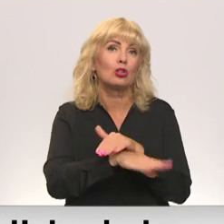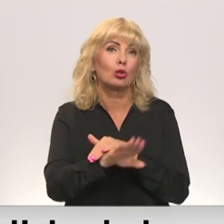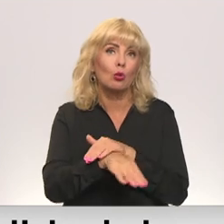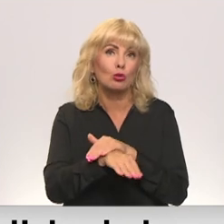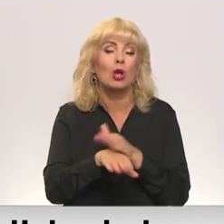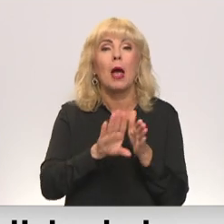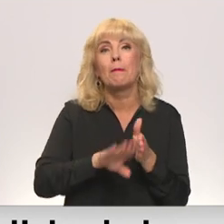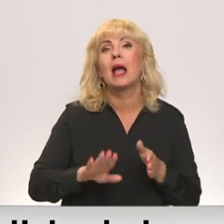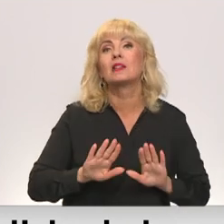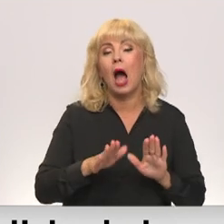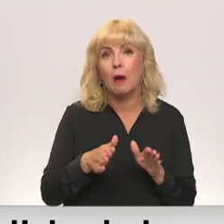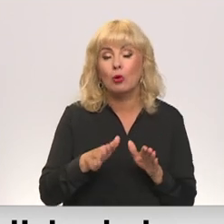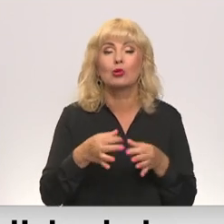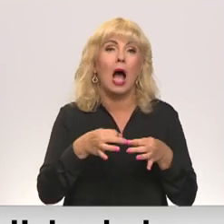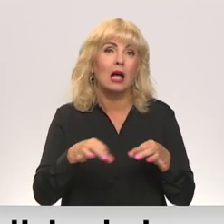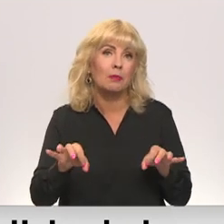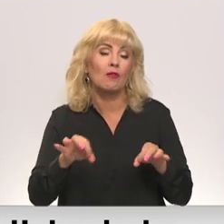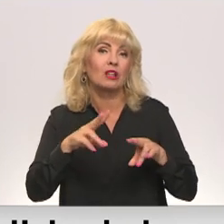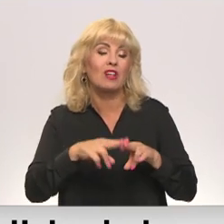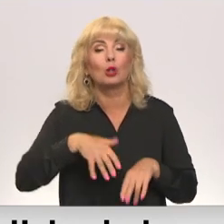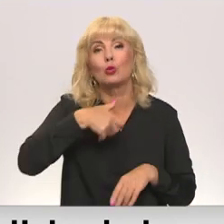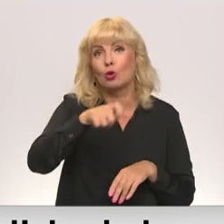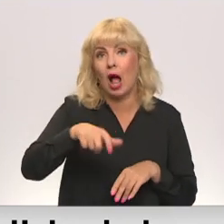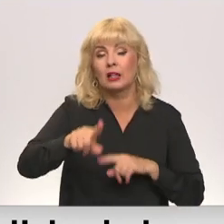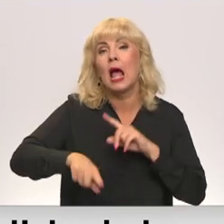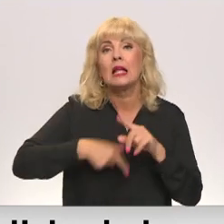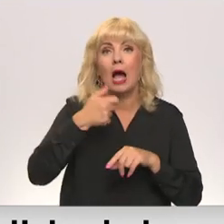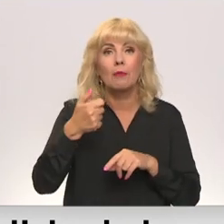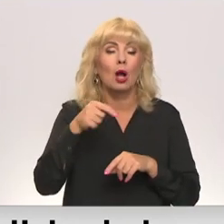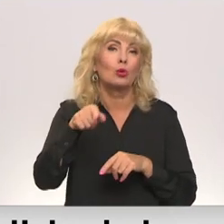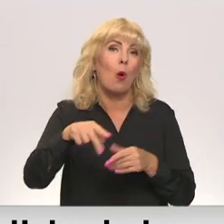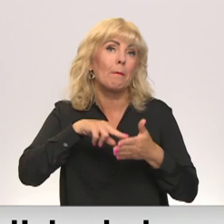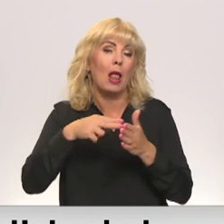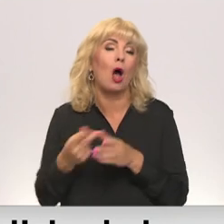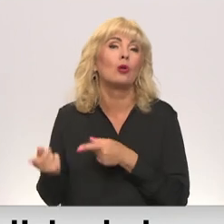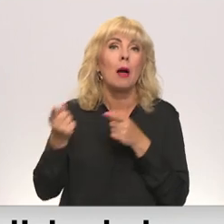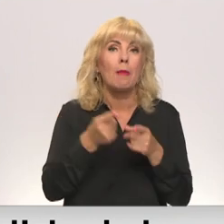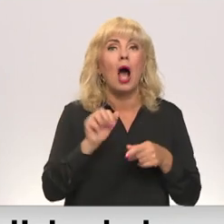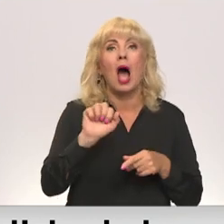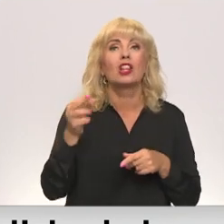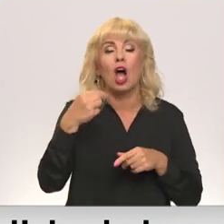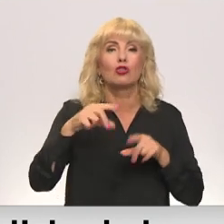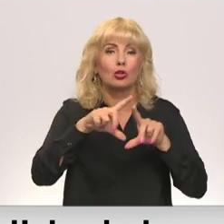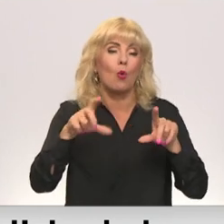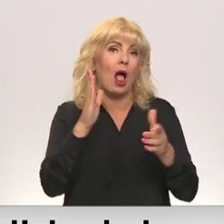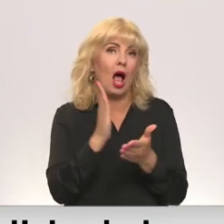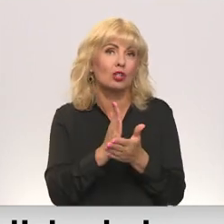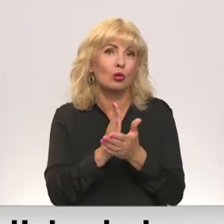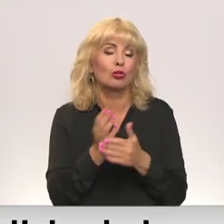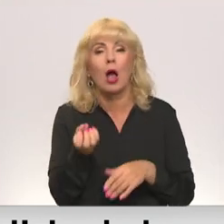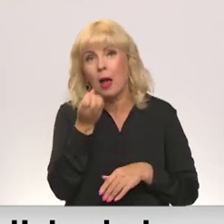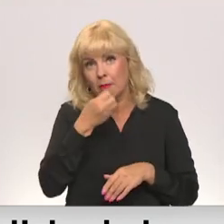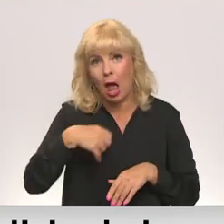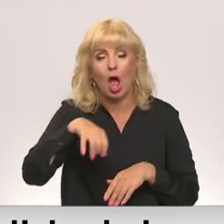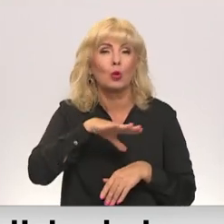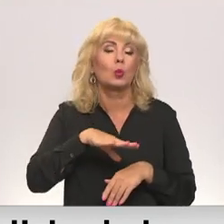arī bez apkuras. Lai atbrīvot vietu skolēniem, nākamgad uz to plānotas pārcelt ādežu skolā esošo pērnu dārzu.